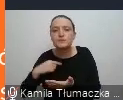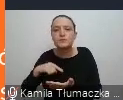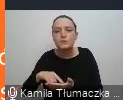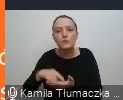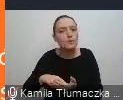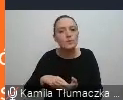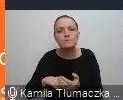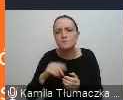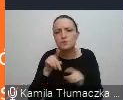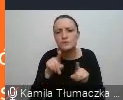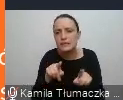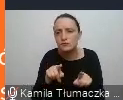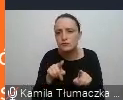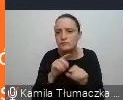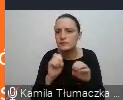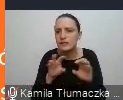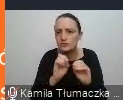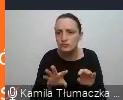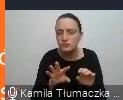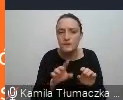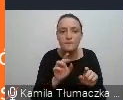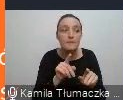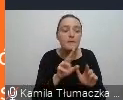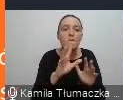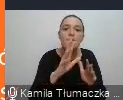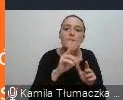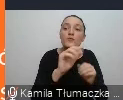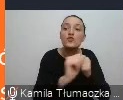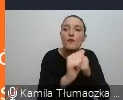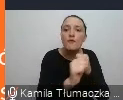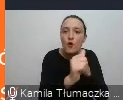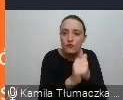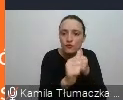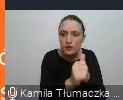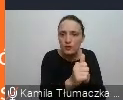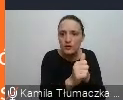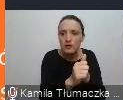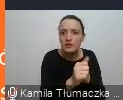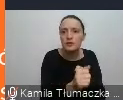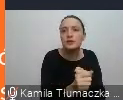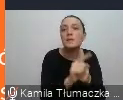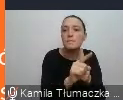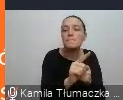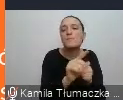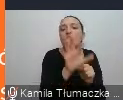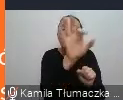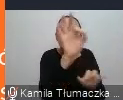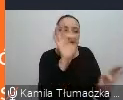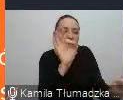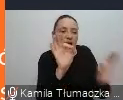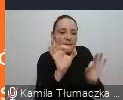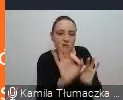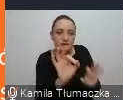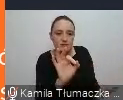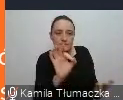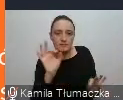które polega na tym, że my sobie selektywnie wykorzystujemy dowody, które pokazują oczywiście jednostronność argumentów, co ukrywamy